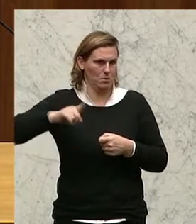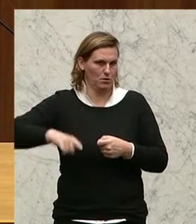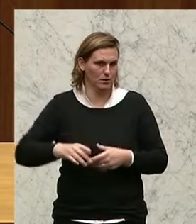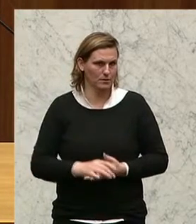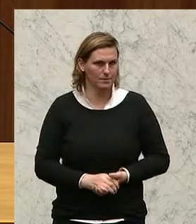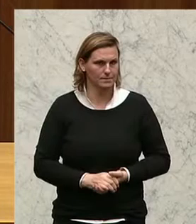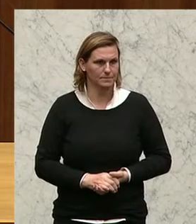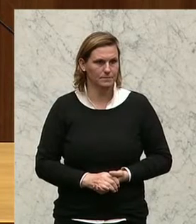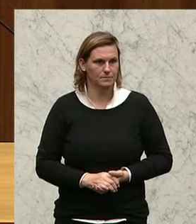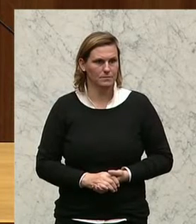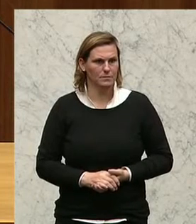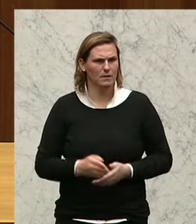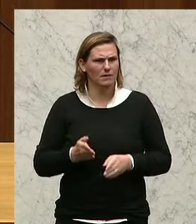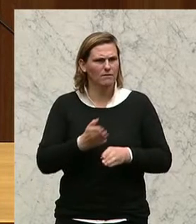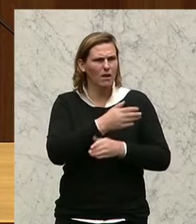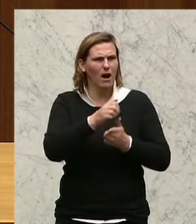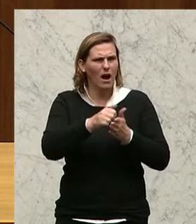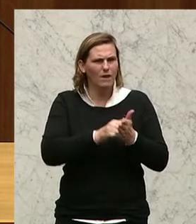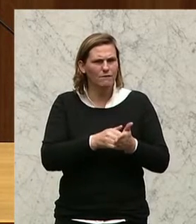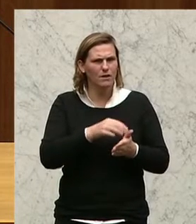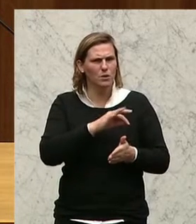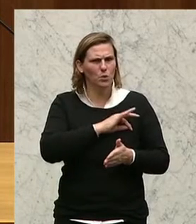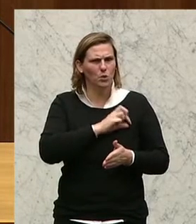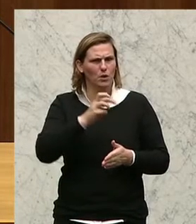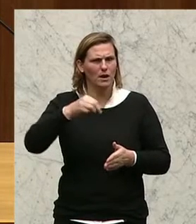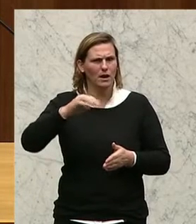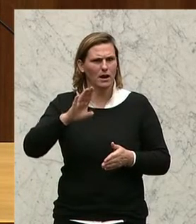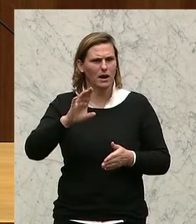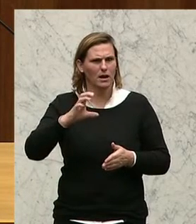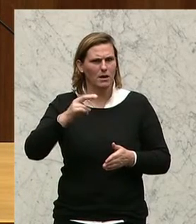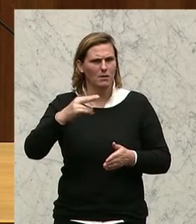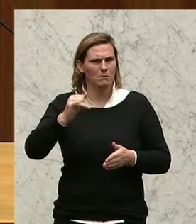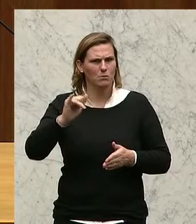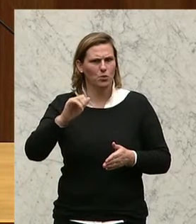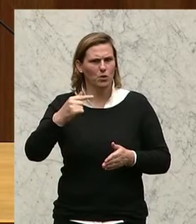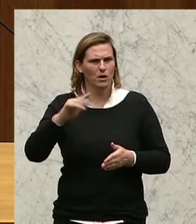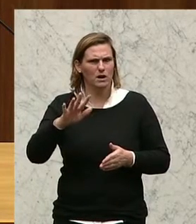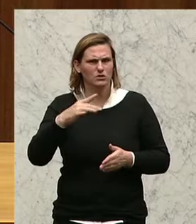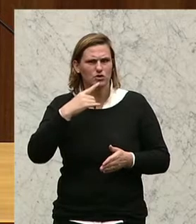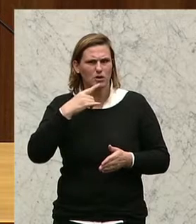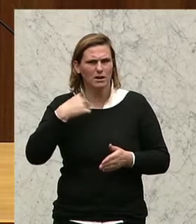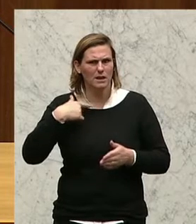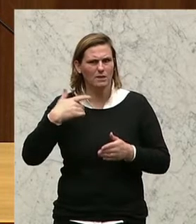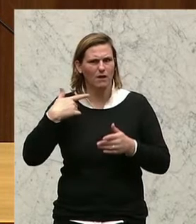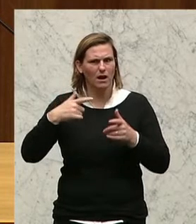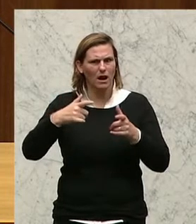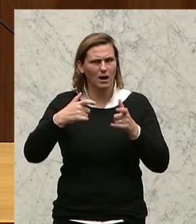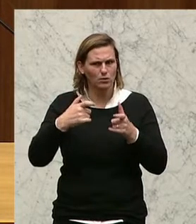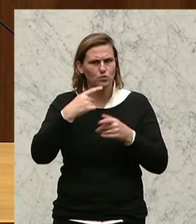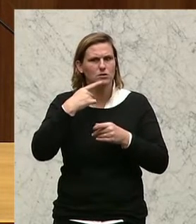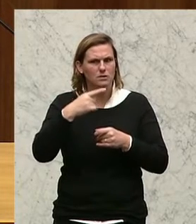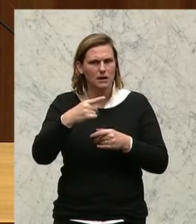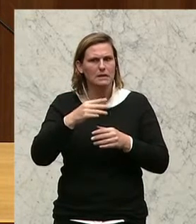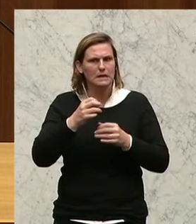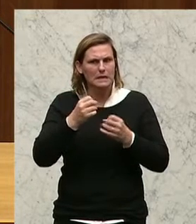In einer der ersten Reden hat der Kollege Muschwitsch, er ist jetzt gerade nicht da, gemeint, ich hätte im Ausschuss gesagt, es gibt eine gute Zusammenarbeit.